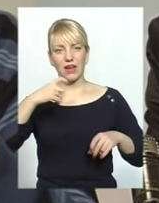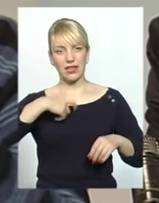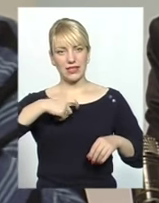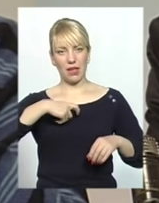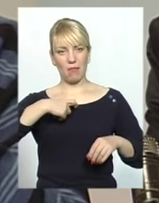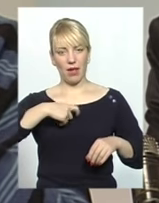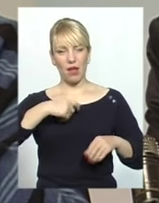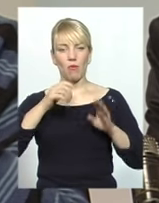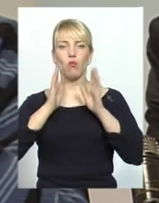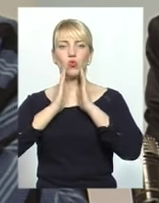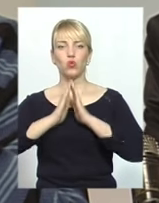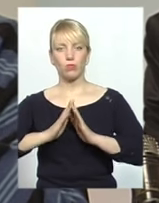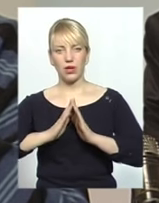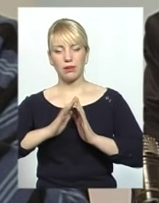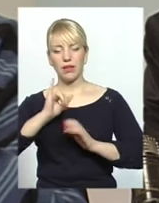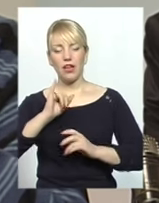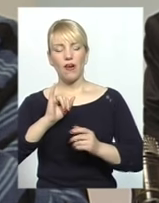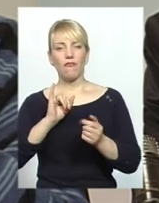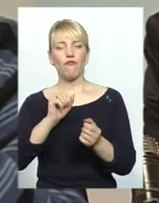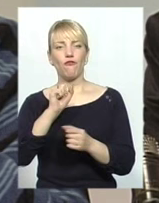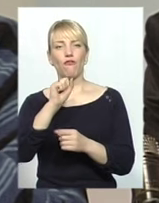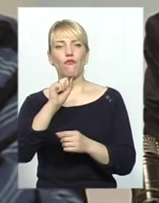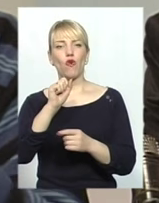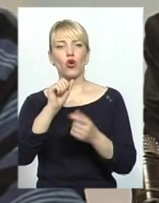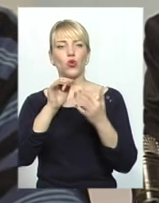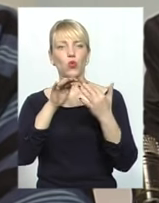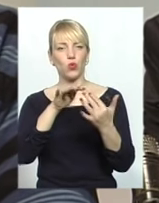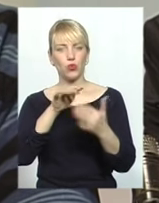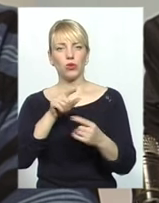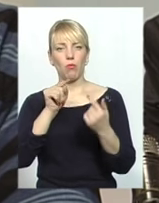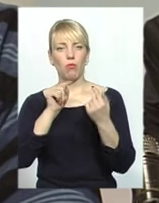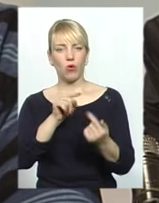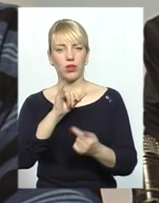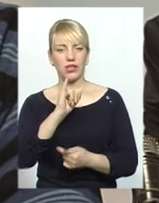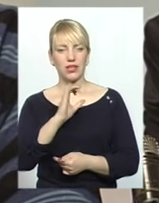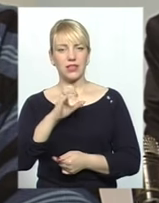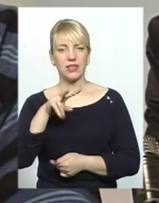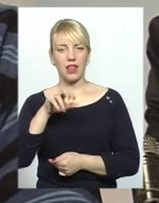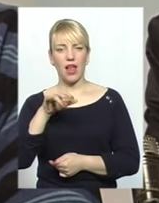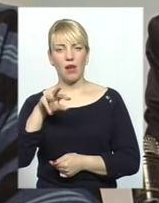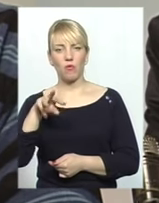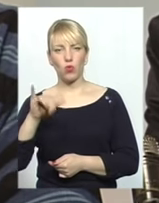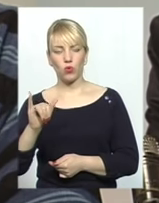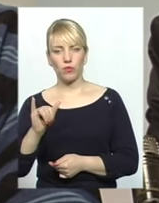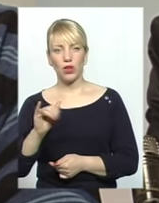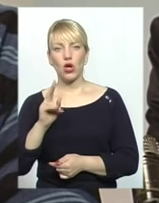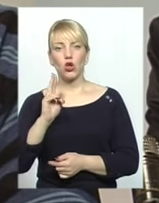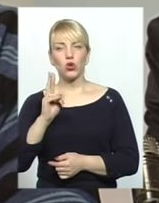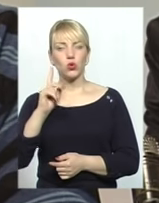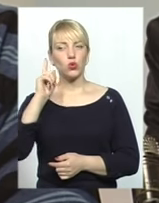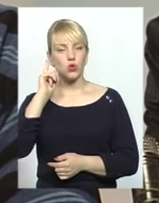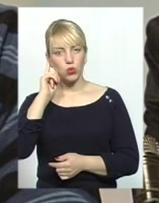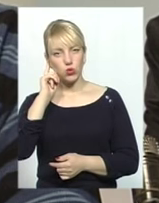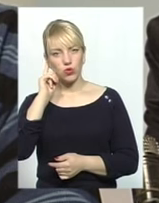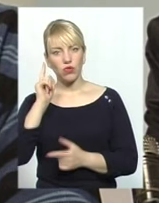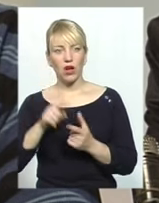воюють проти ісламу. Але хто в Хмельницькому чув, або знає, або